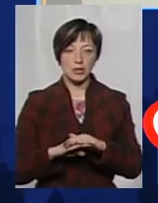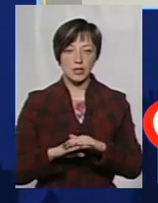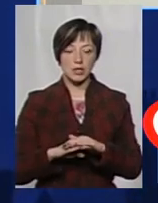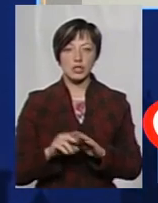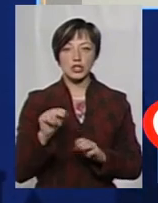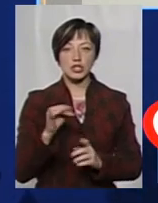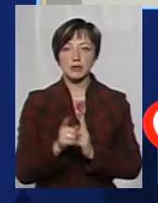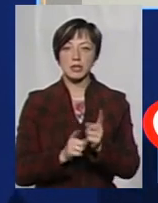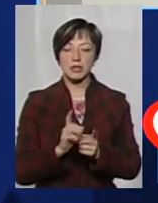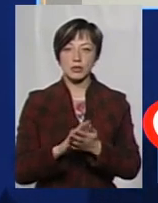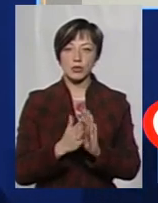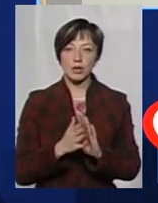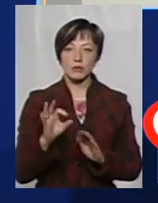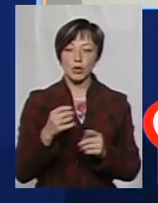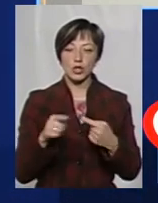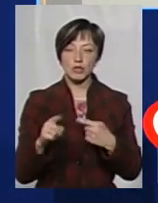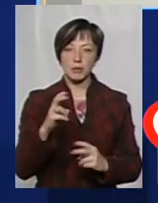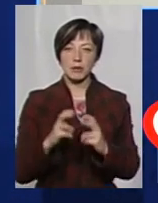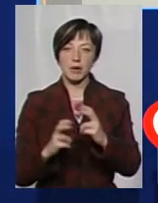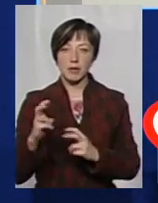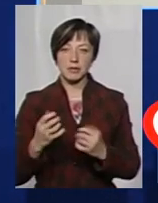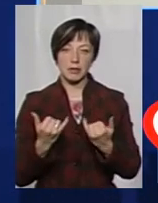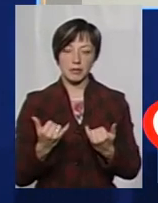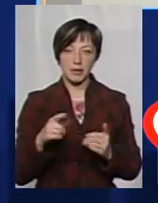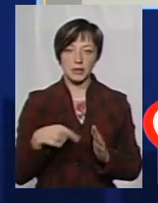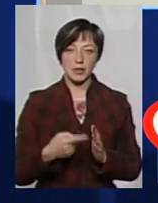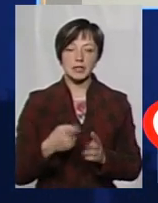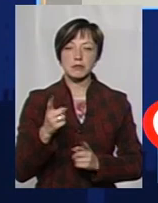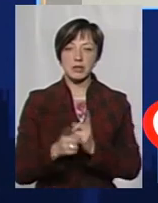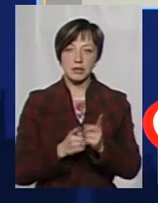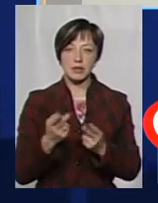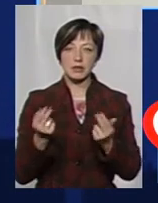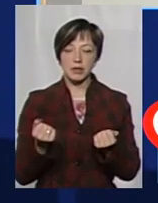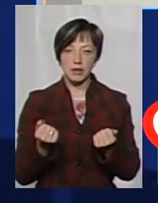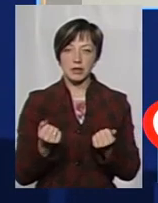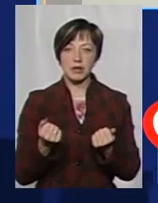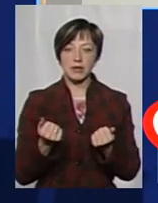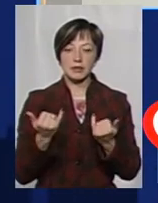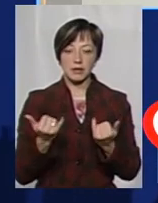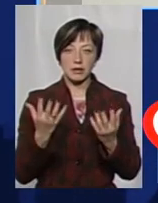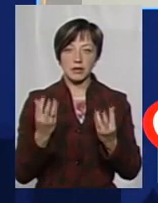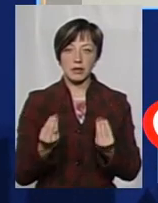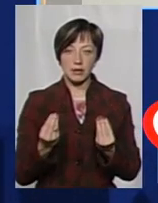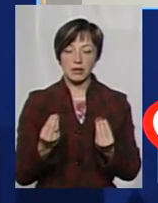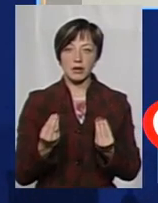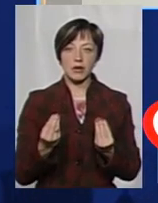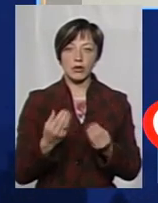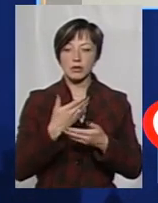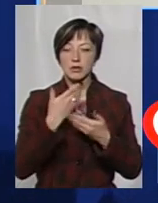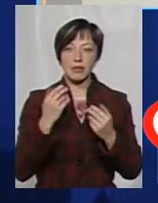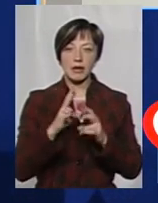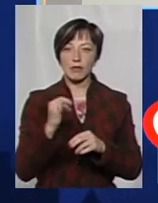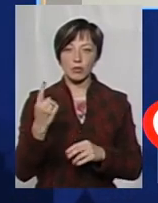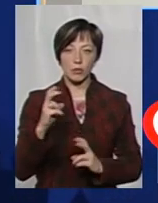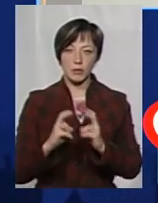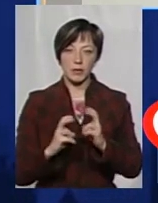Чи змінила ситуація стосовно інших підприємств на тепер? Звичайно змінилася, тому що на даний день номінації вже немає ні в одного